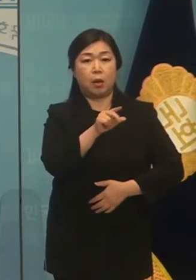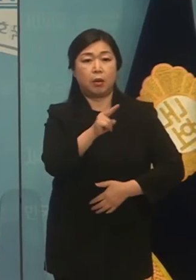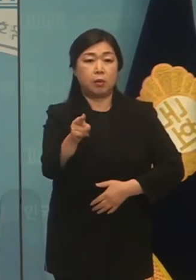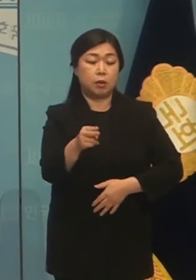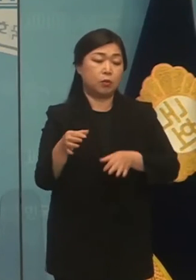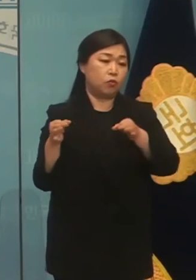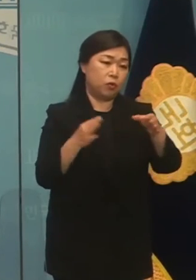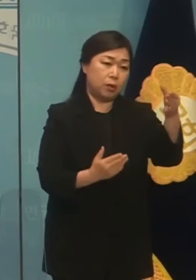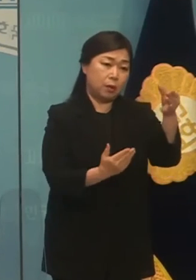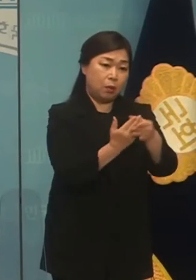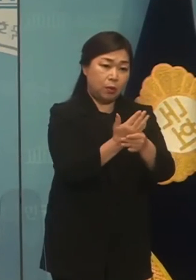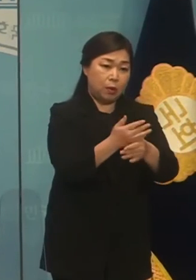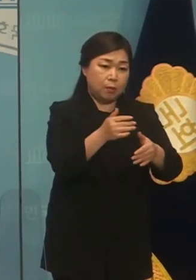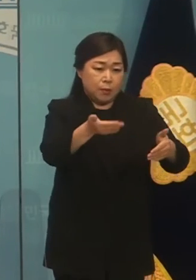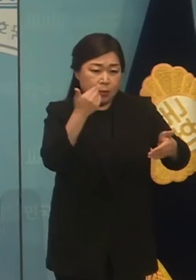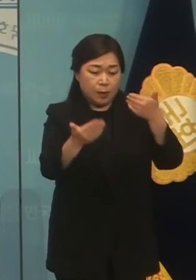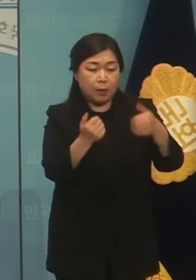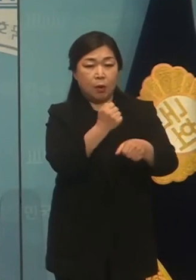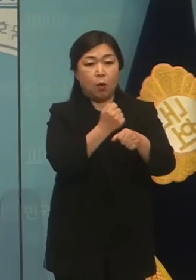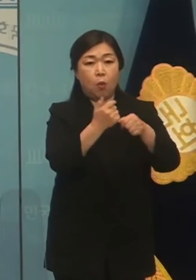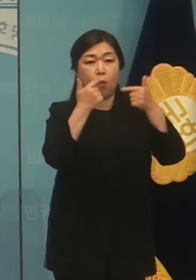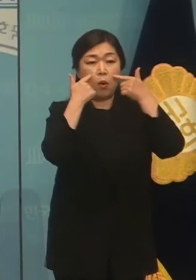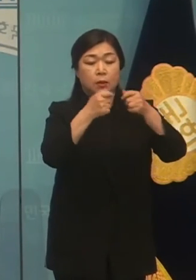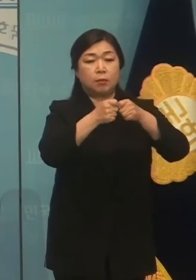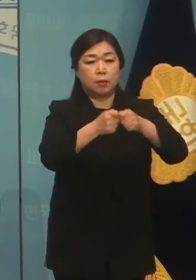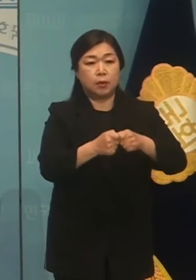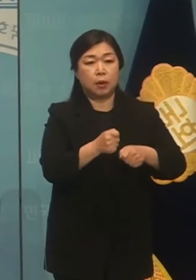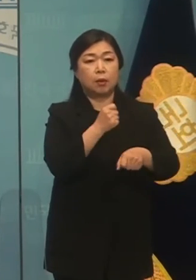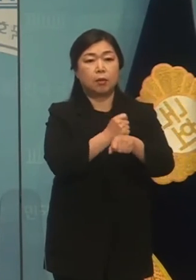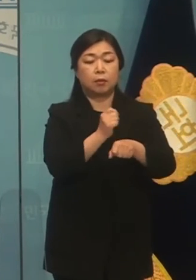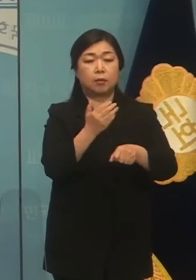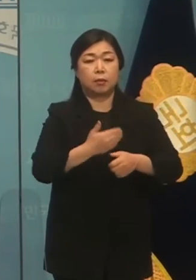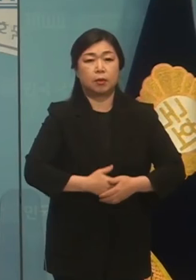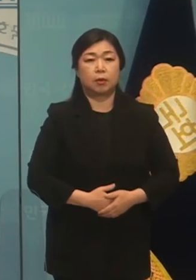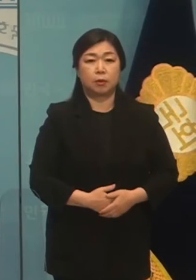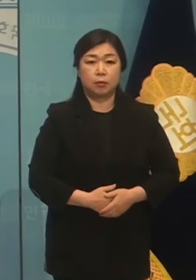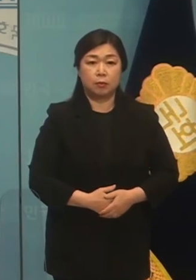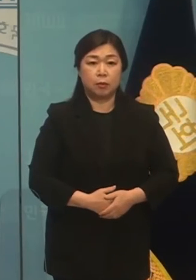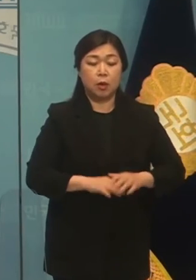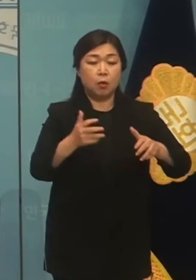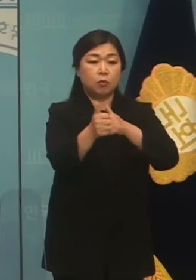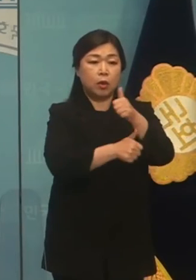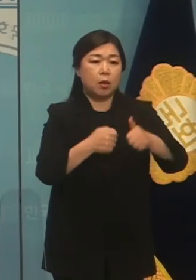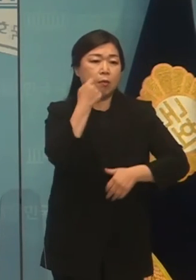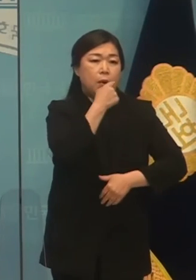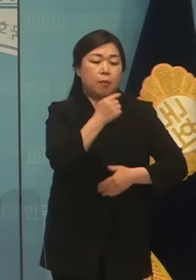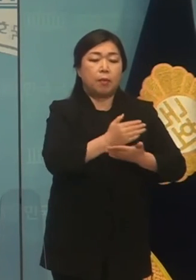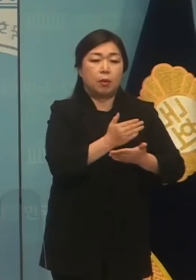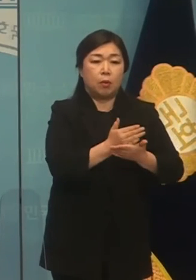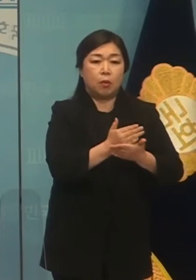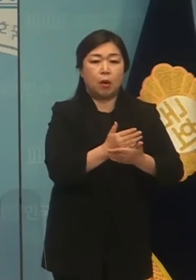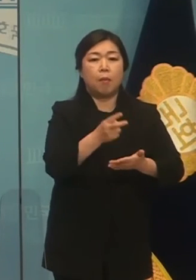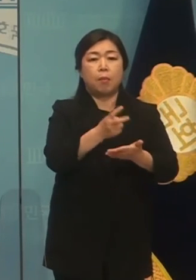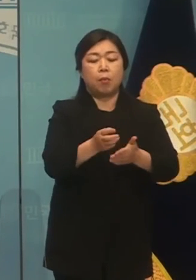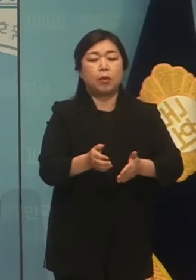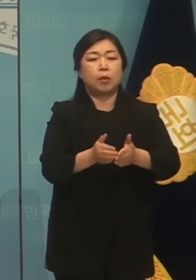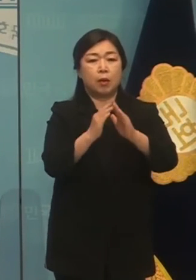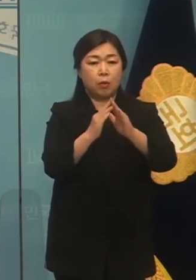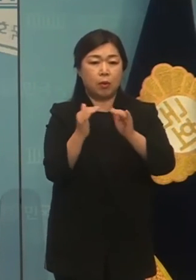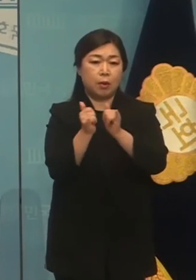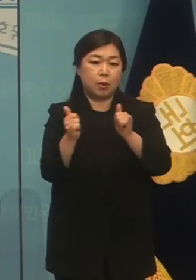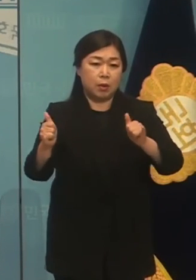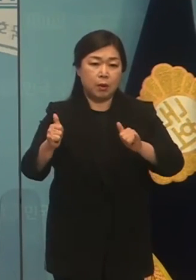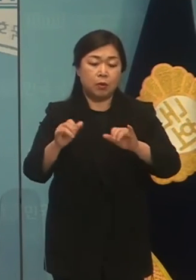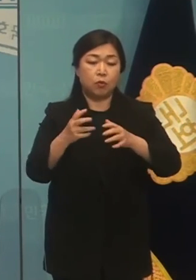별문 성원과 일관립기를 요구하고 있습니다. 국회는 말보다 입법으로 민심을 받는 것입니다.